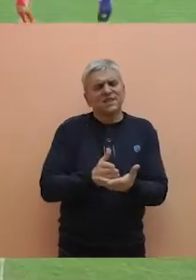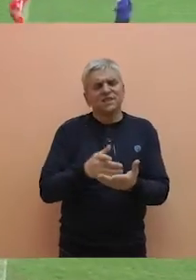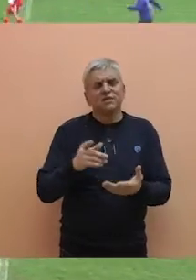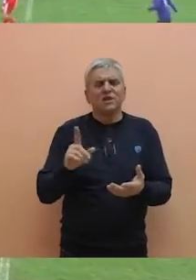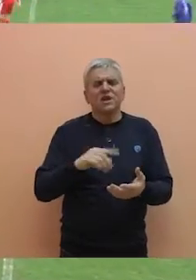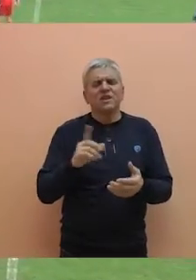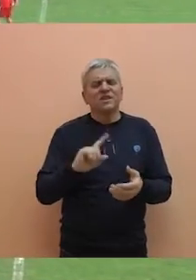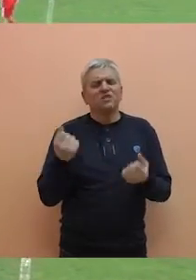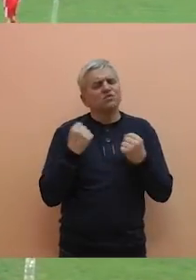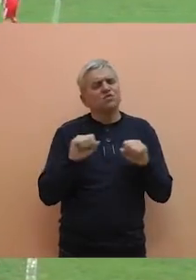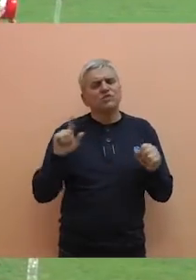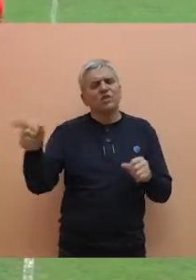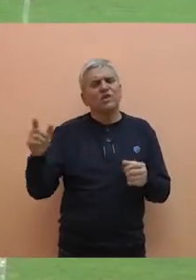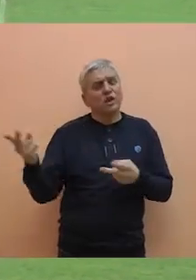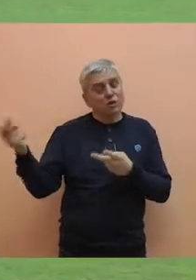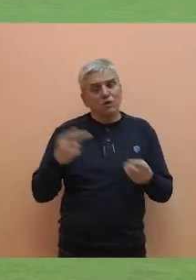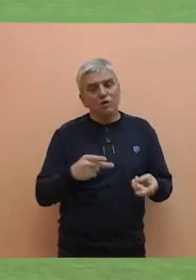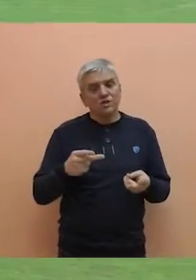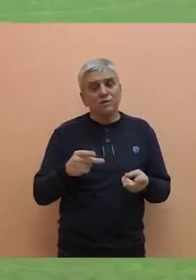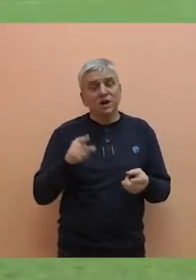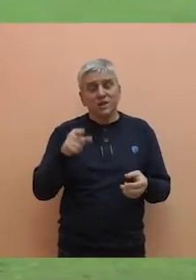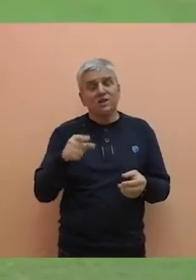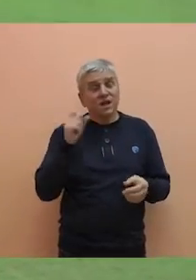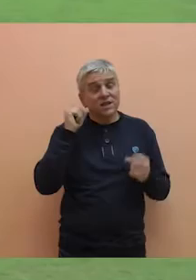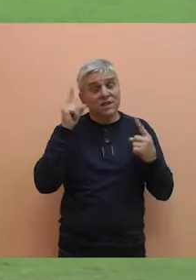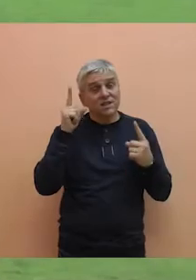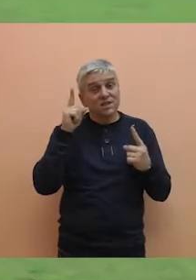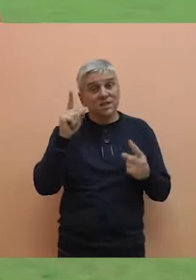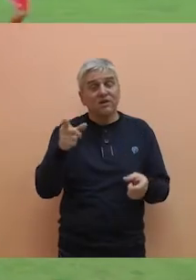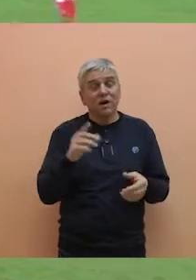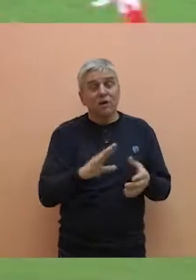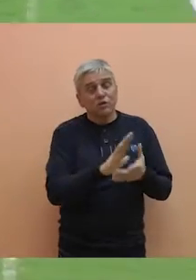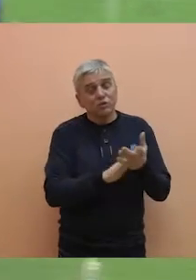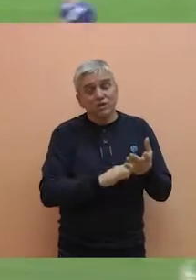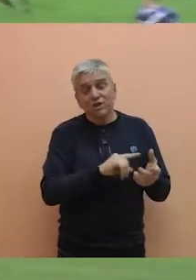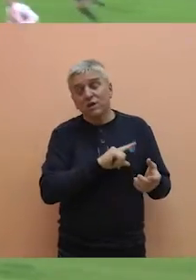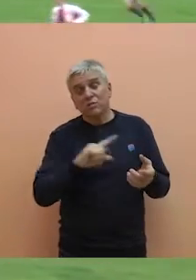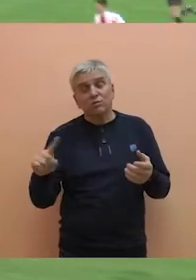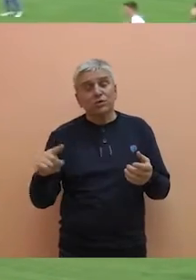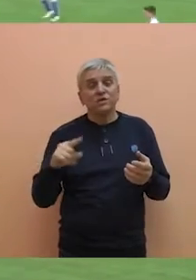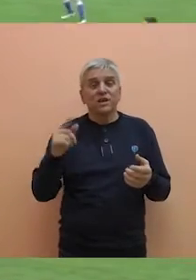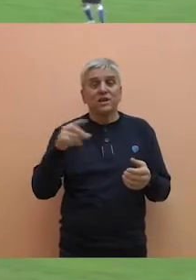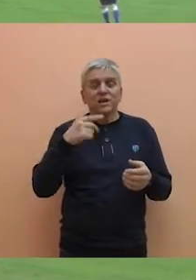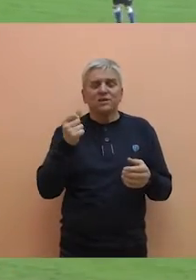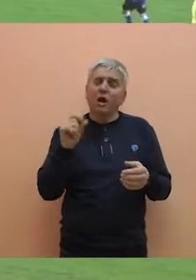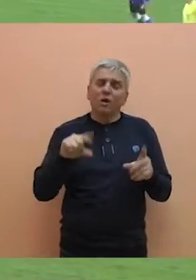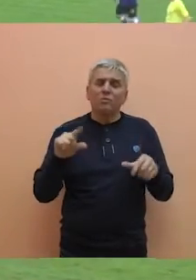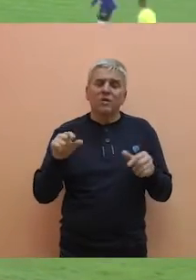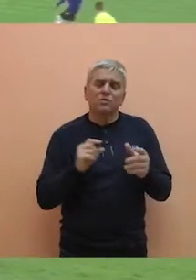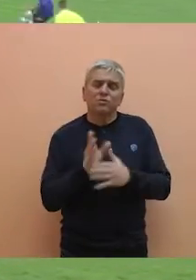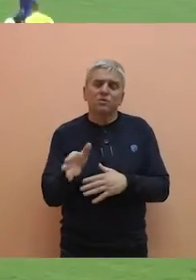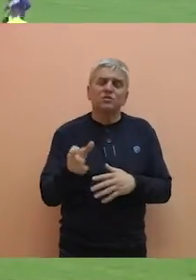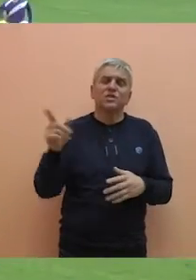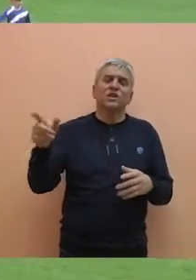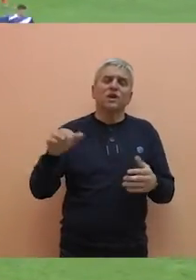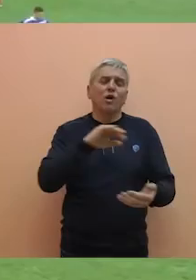dozvolivši protivniku da razvije igru. Ta inicijativa od samog starta utakmice urodila je plodom i posle par propuštenih šansi i odličnih